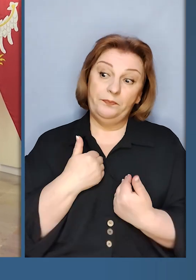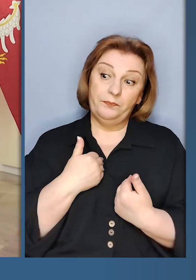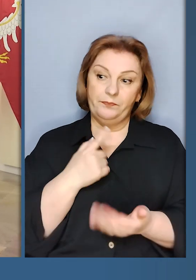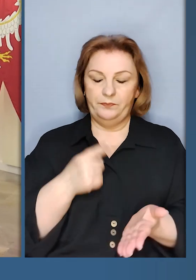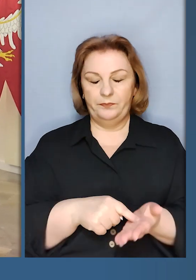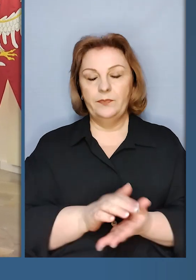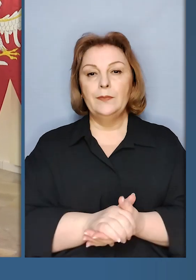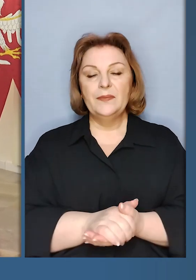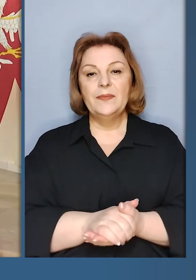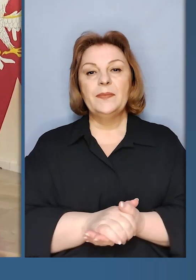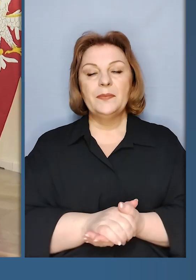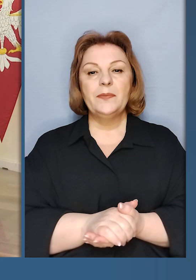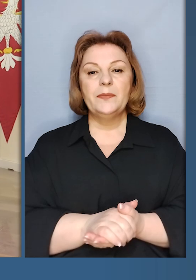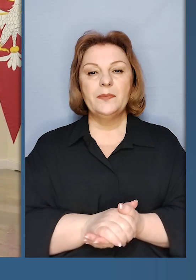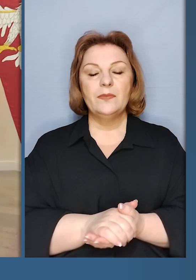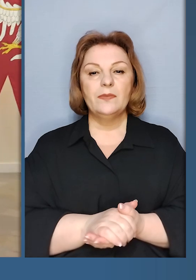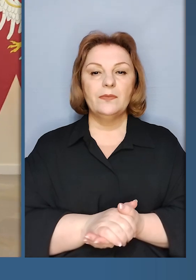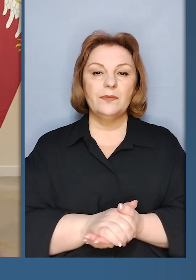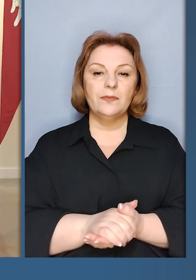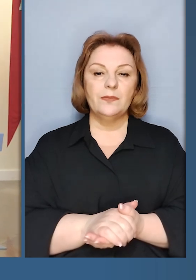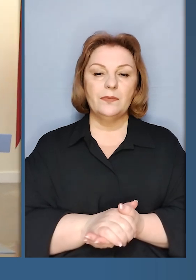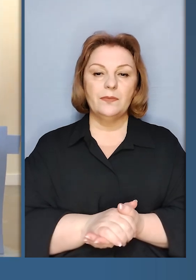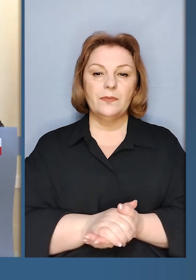президентів. До мене питання. Прошу. Я початок прослухався.